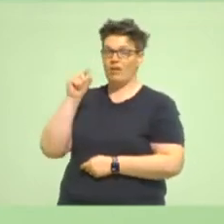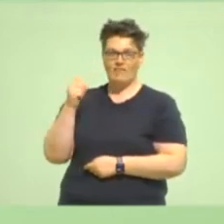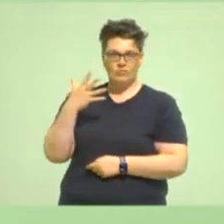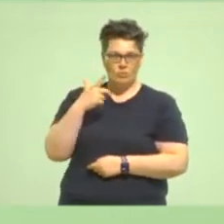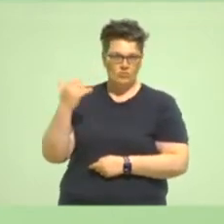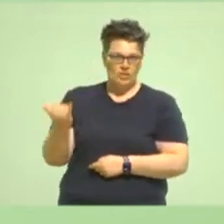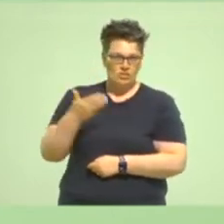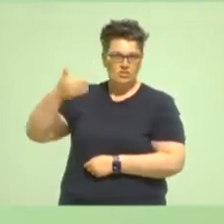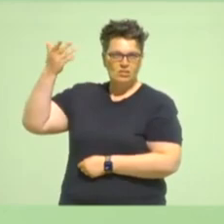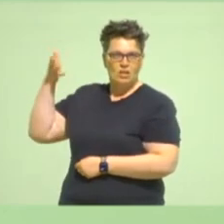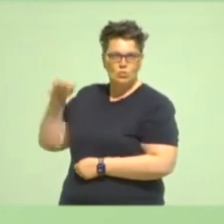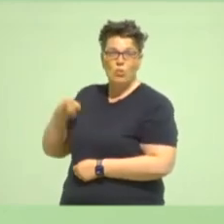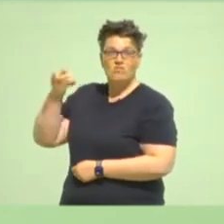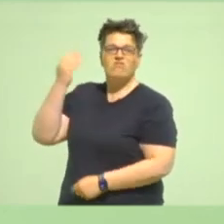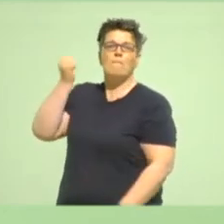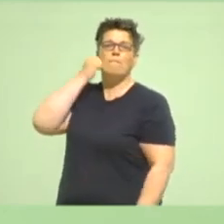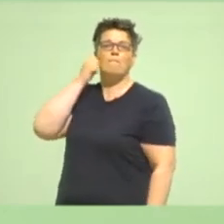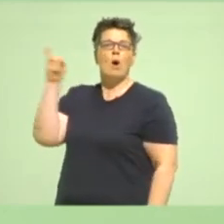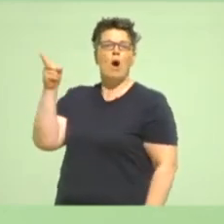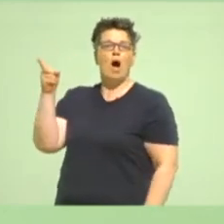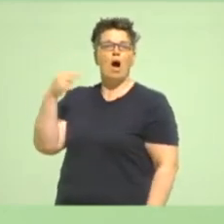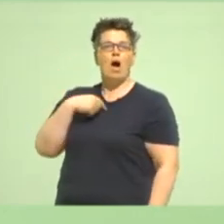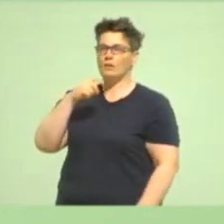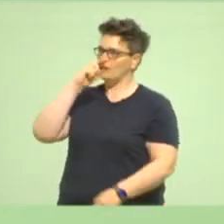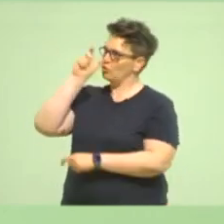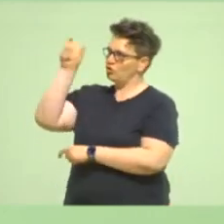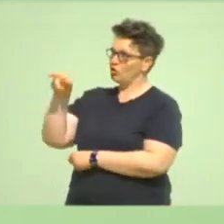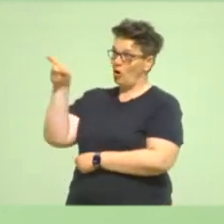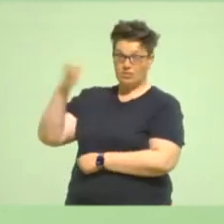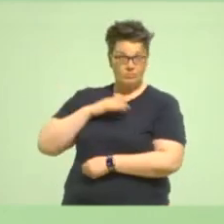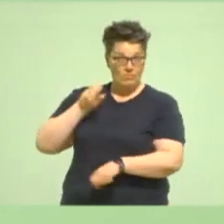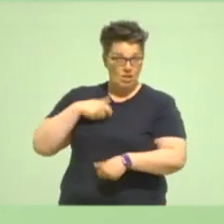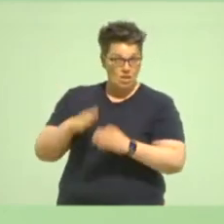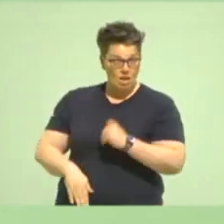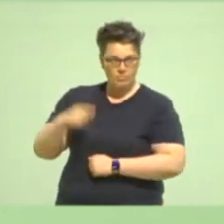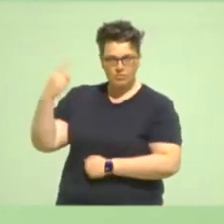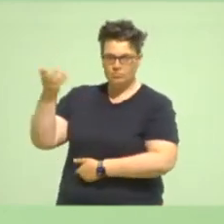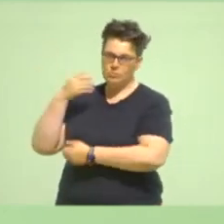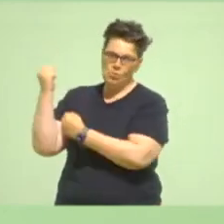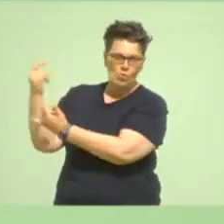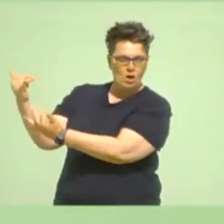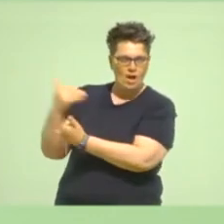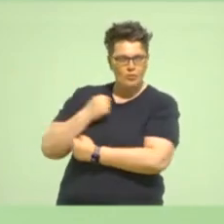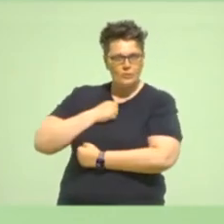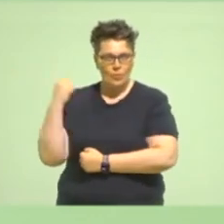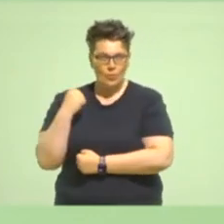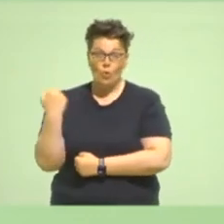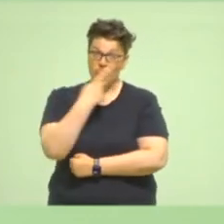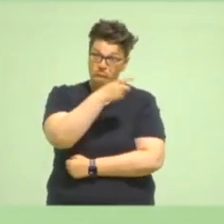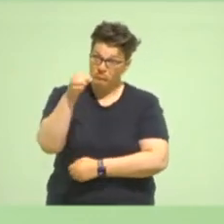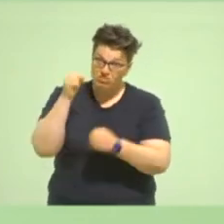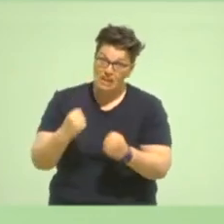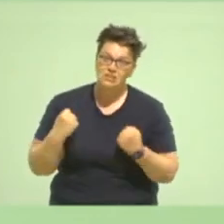tot ist. Der war Bauer. Der hat mich wahnsinnig geprägt für mein Leben. Und ihr könnt euch einer Sache sicher sein.